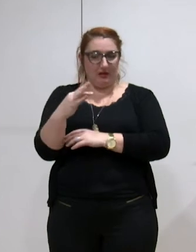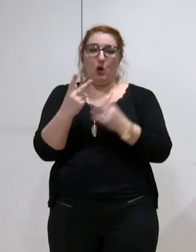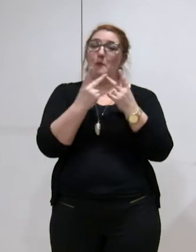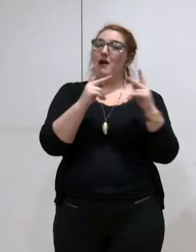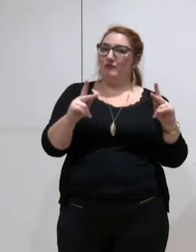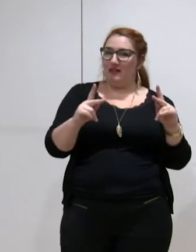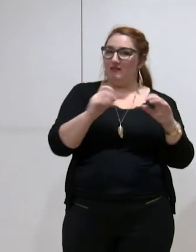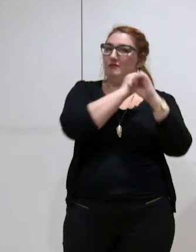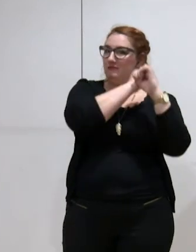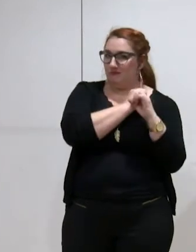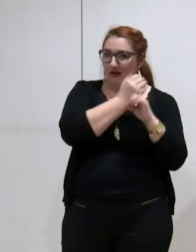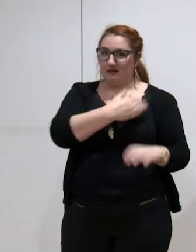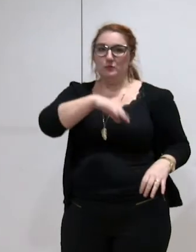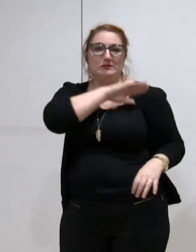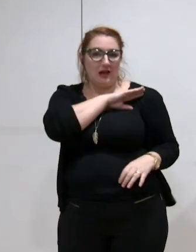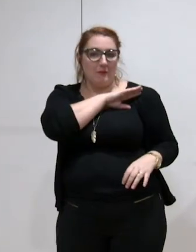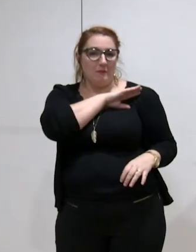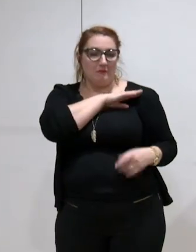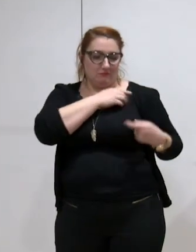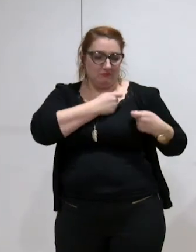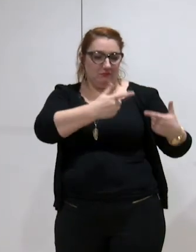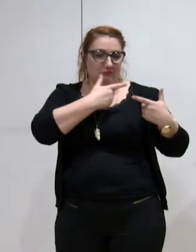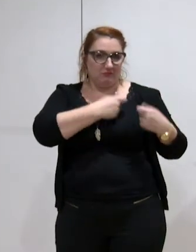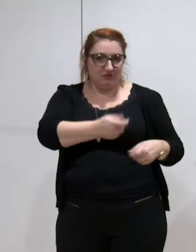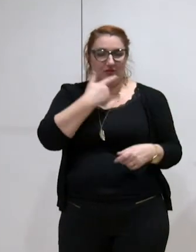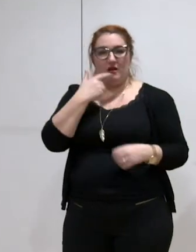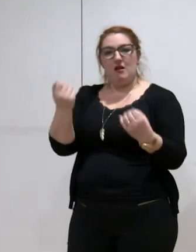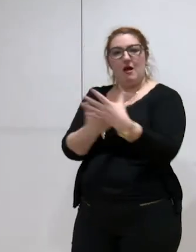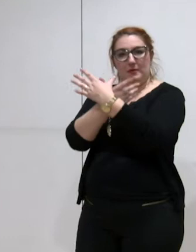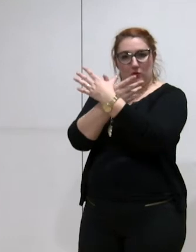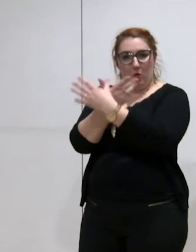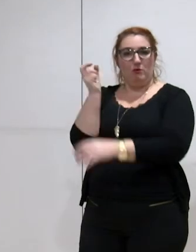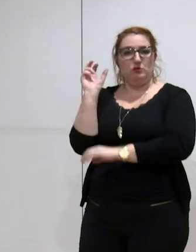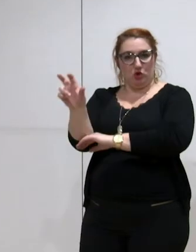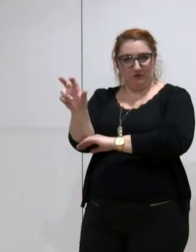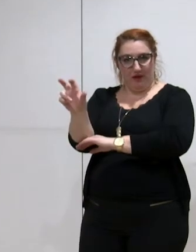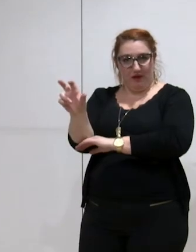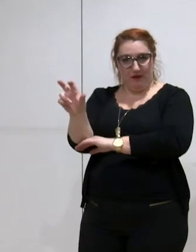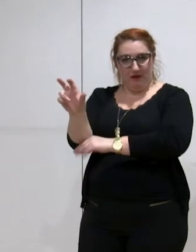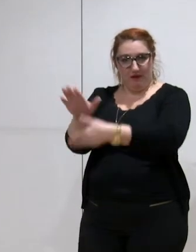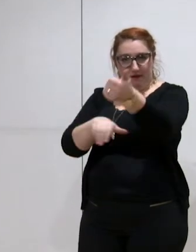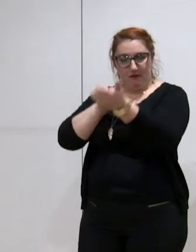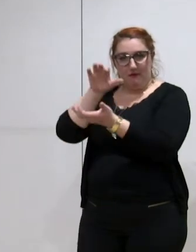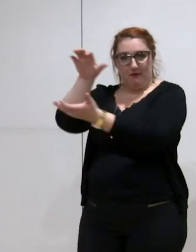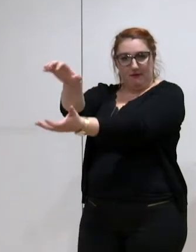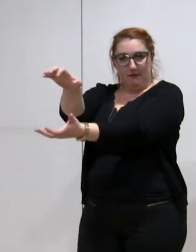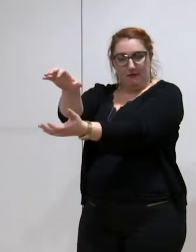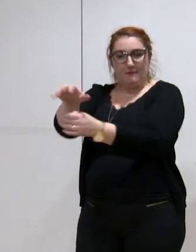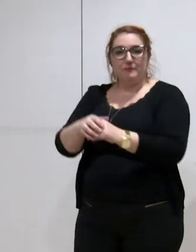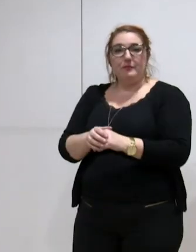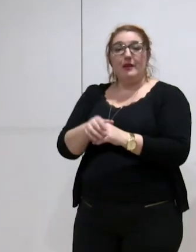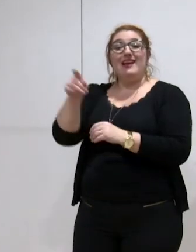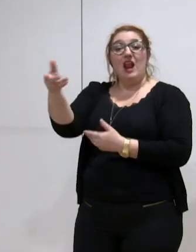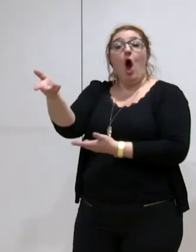ville. On les transfère à la métropole, et la métropole, en échange, vient